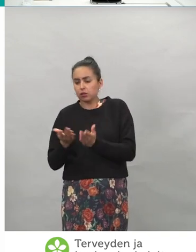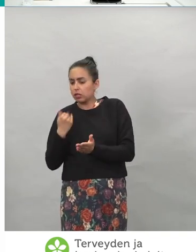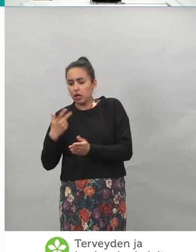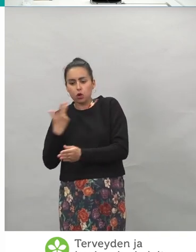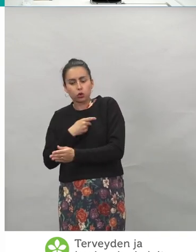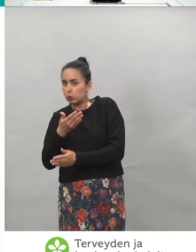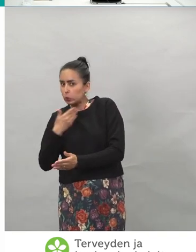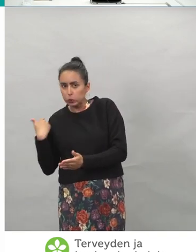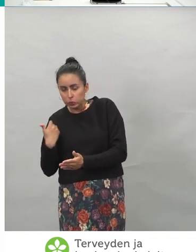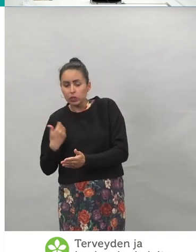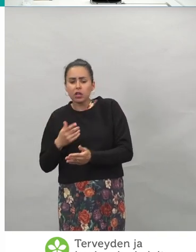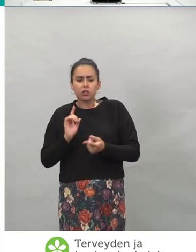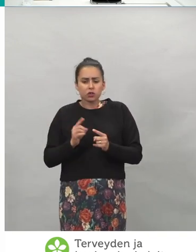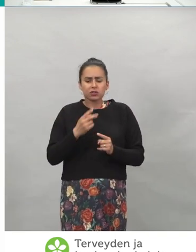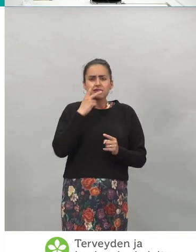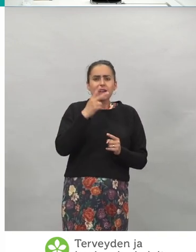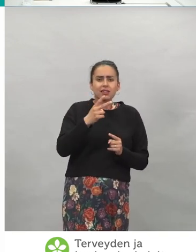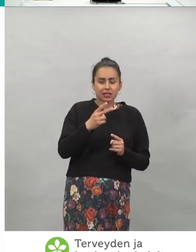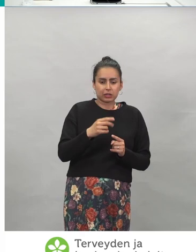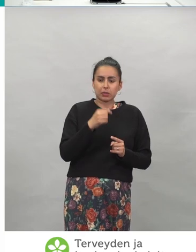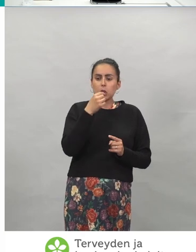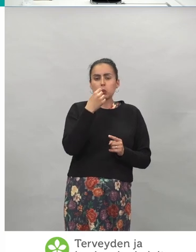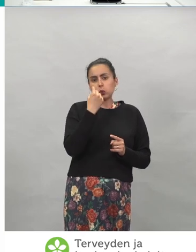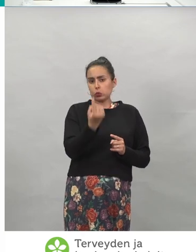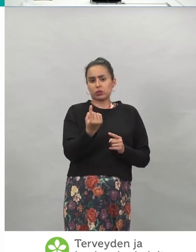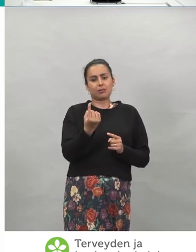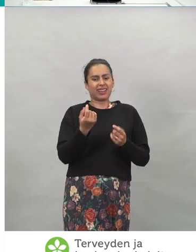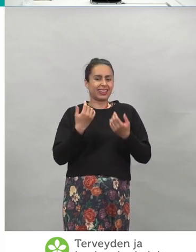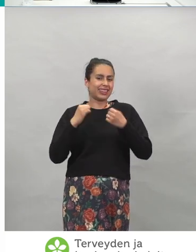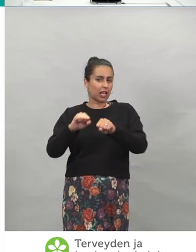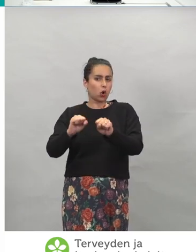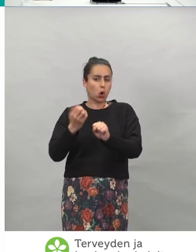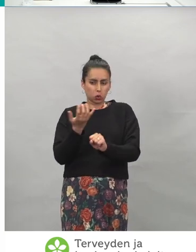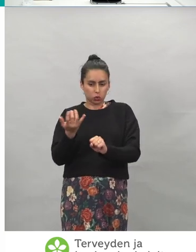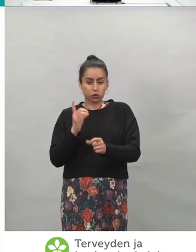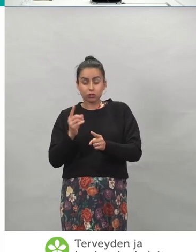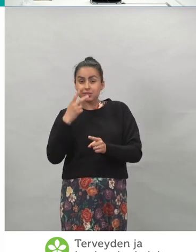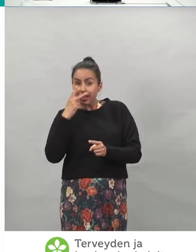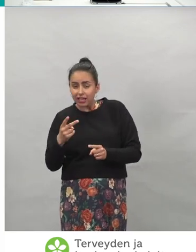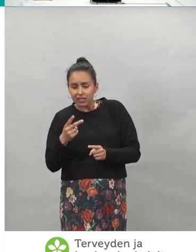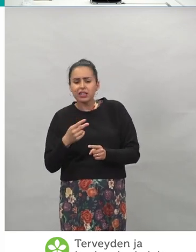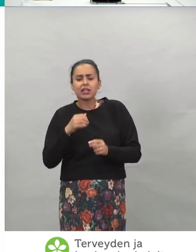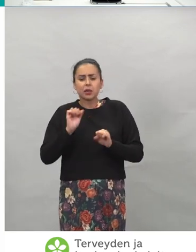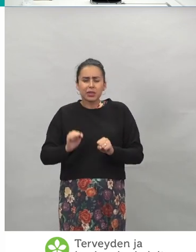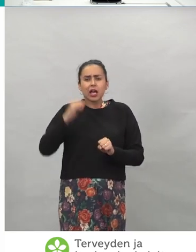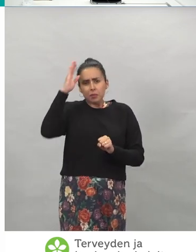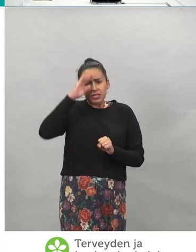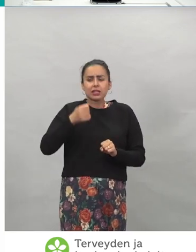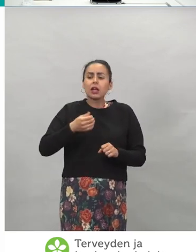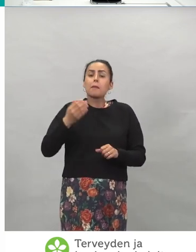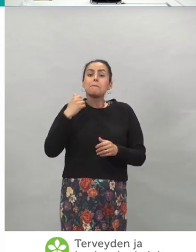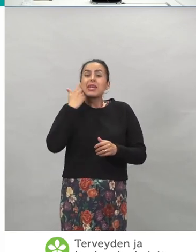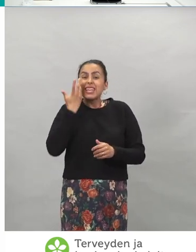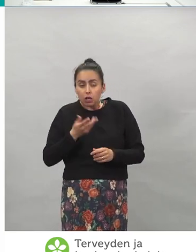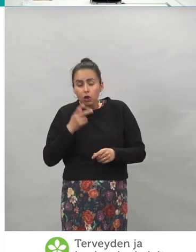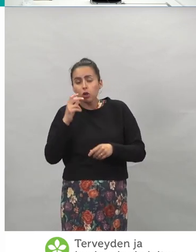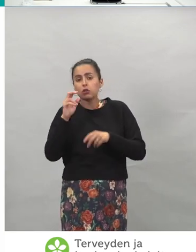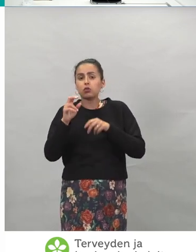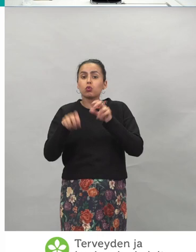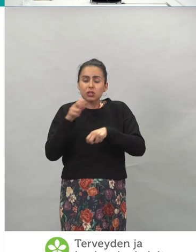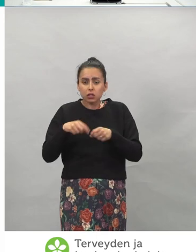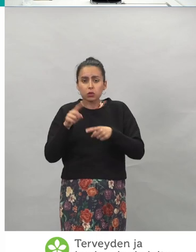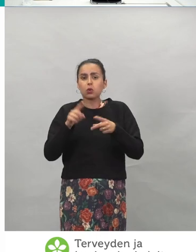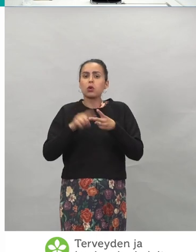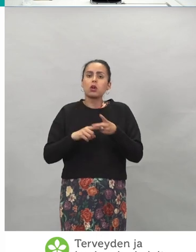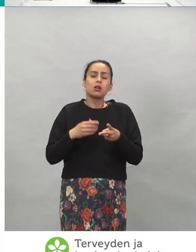että jos te näette yksittäisen teholuvun, niin kysykää itseltään, että koska on tutkittu, ja missä tämä on tutkittu,